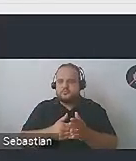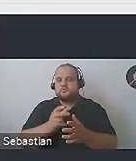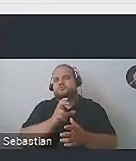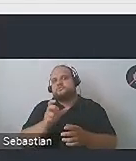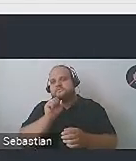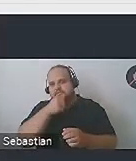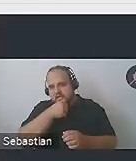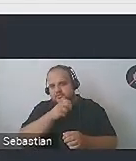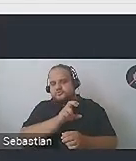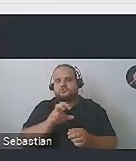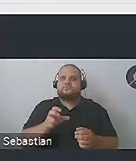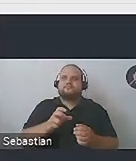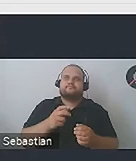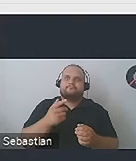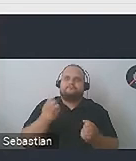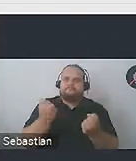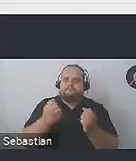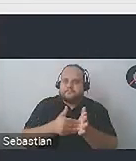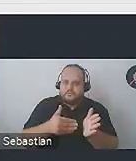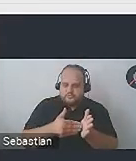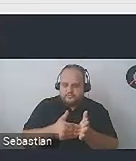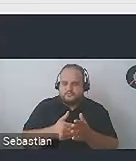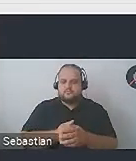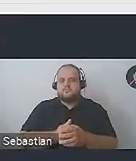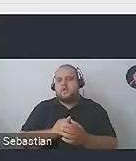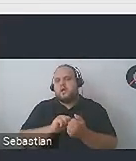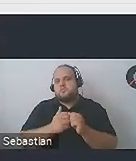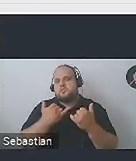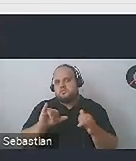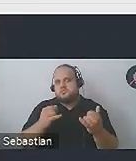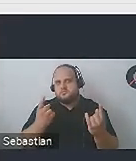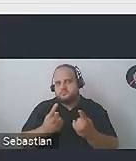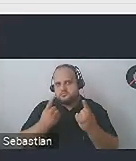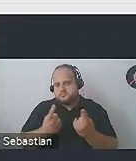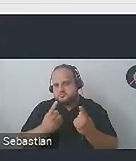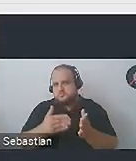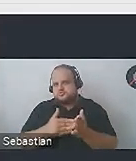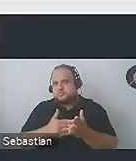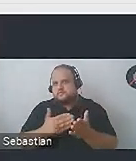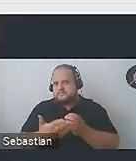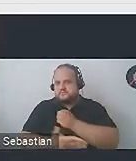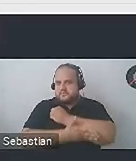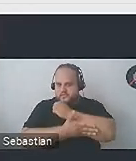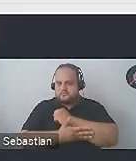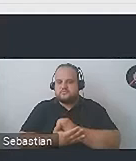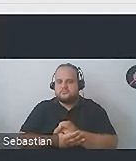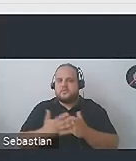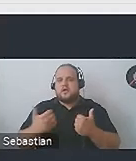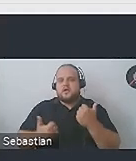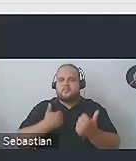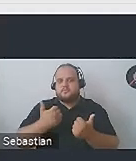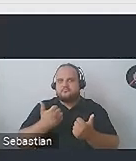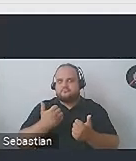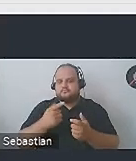starszej, czy w jakikolwiek inny sposób potrzebującej wsparcia w osiągnięciu jakiegoś